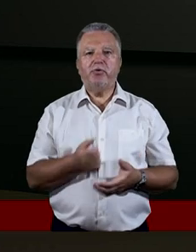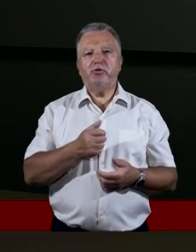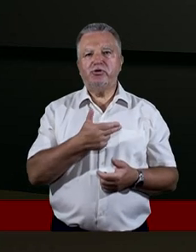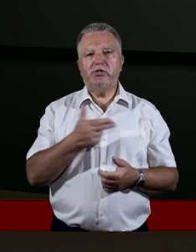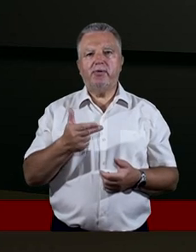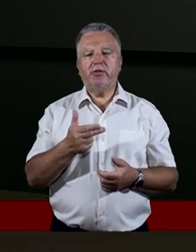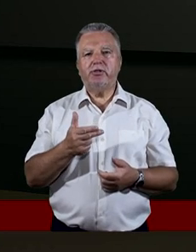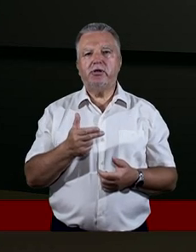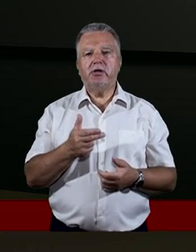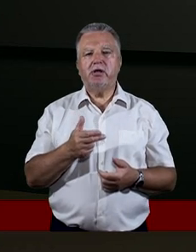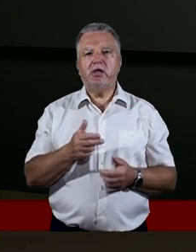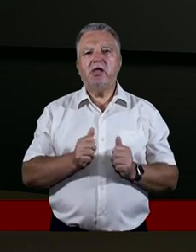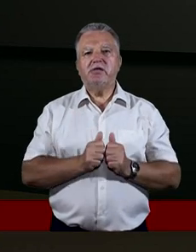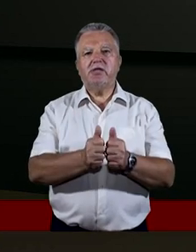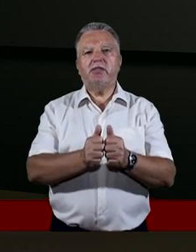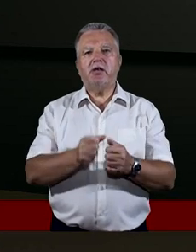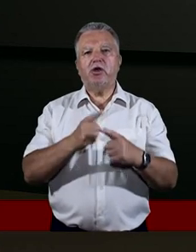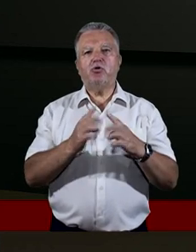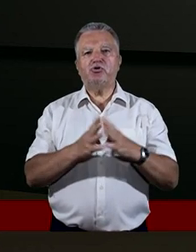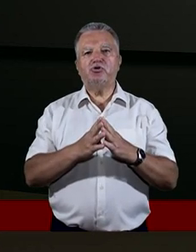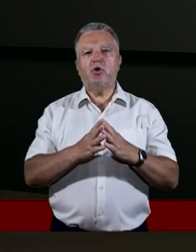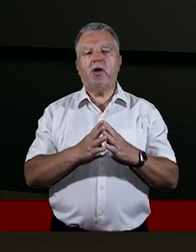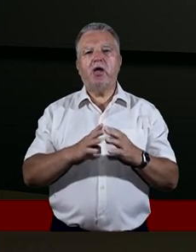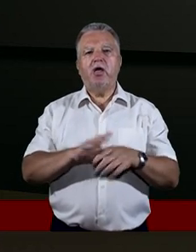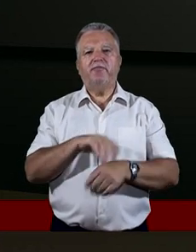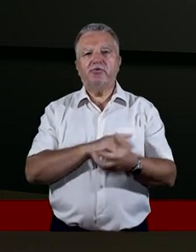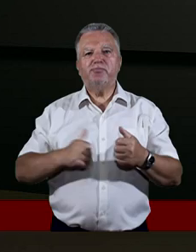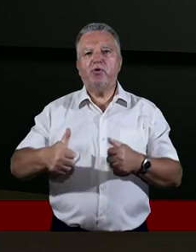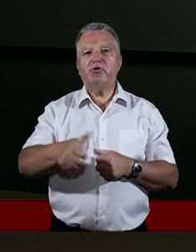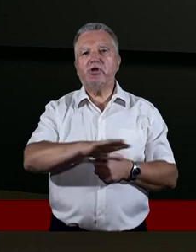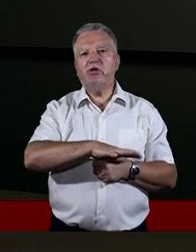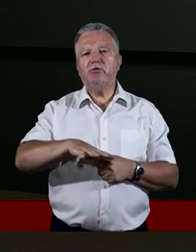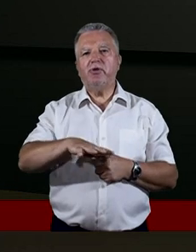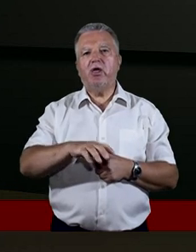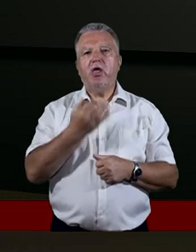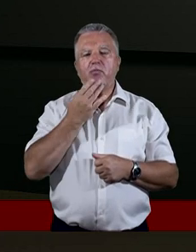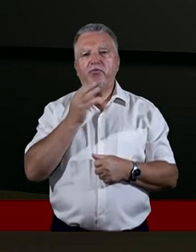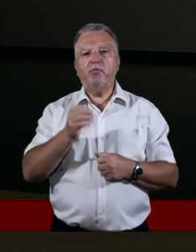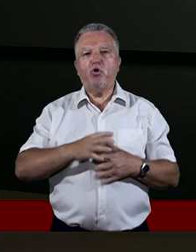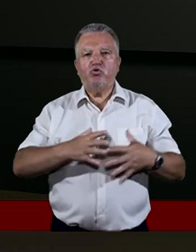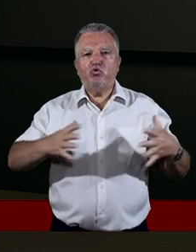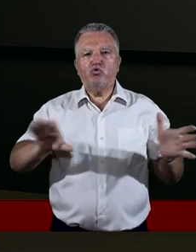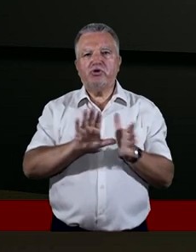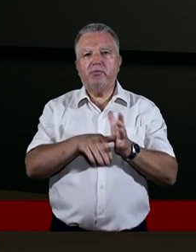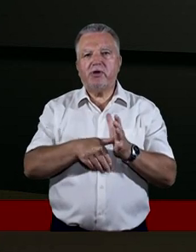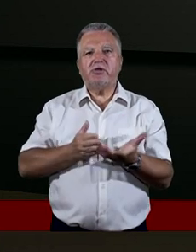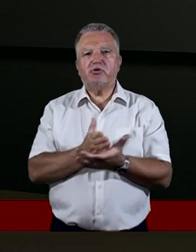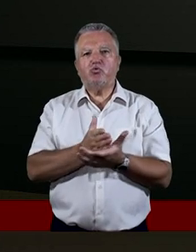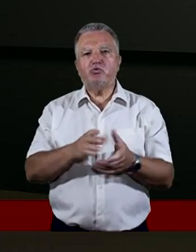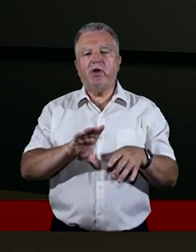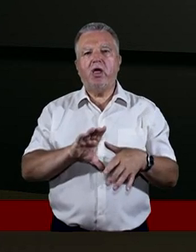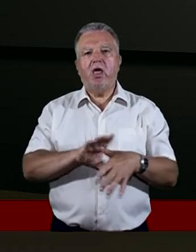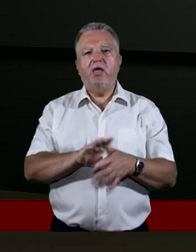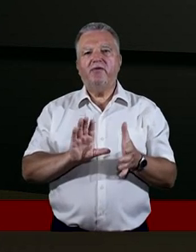Mówimy o roli Kościoła w społeczeństwie. Dzisiaj mówimy o dużych miastach, o służbie w tych miastach, ale